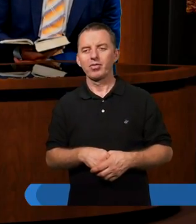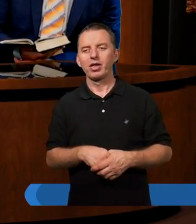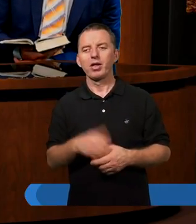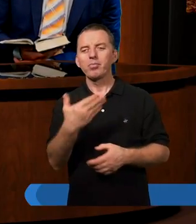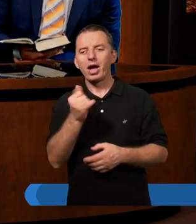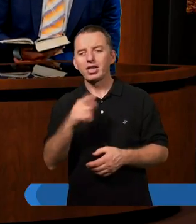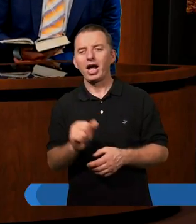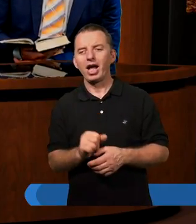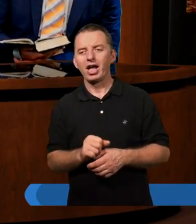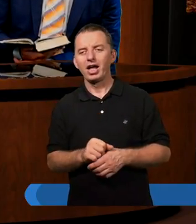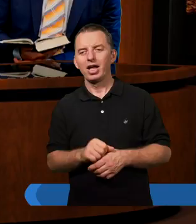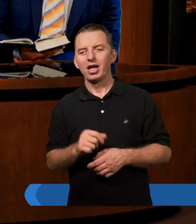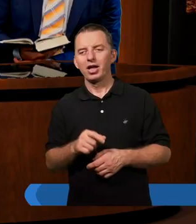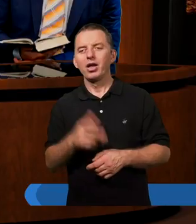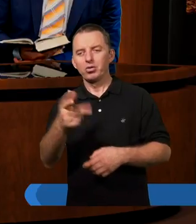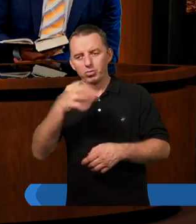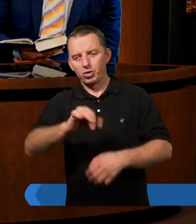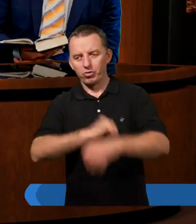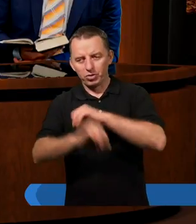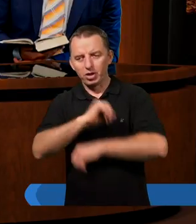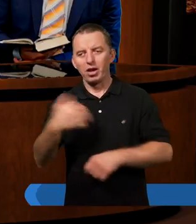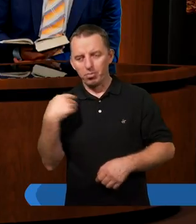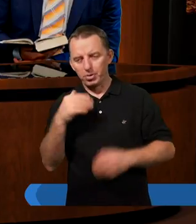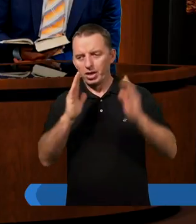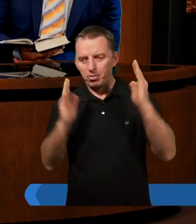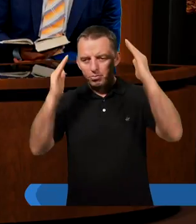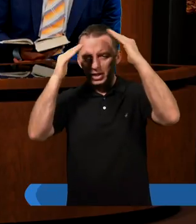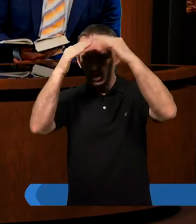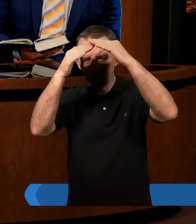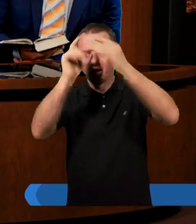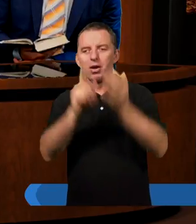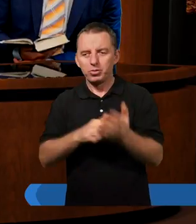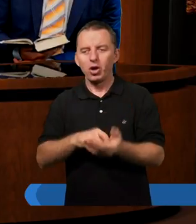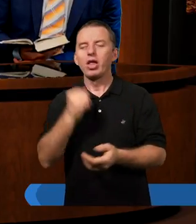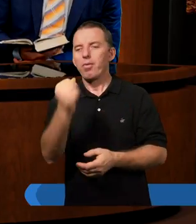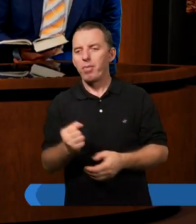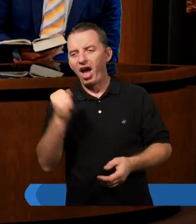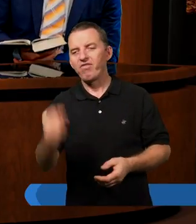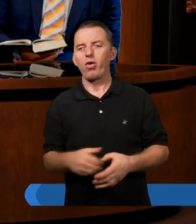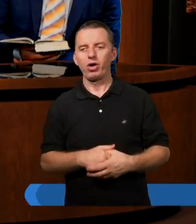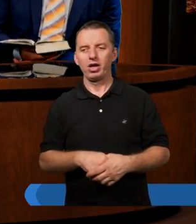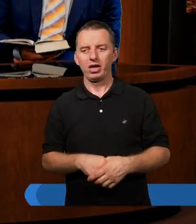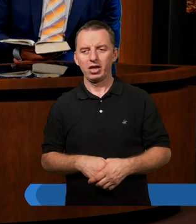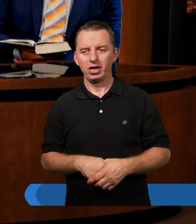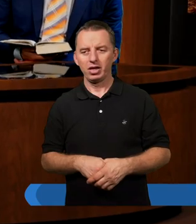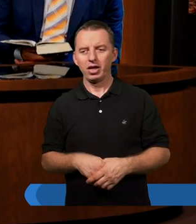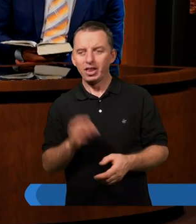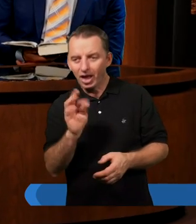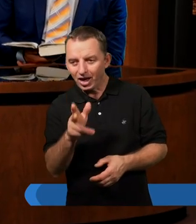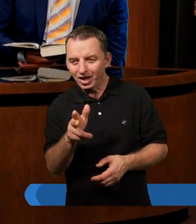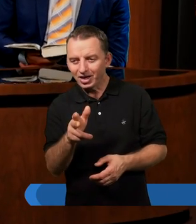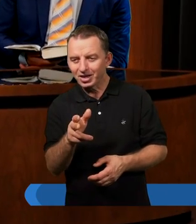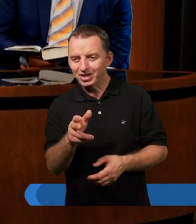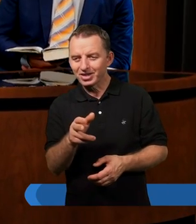Magda, ale przecież ten zbór w Rzymie tam byli biskupami Piotr, Paweł. Tak? Jak?